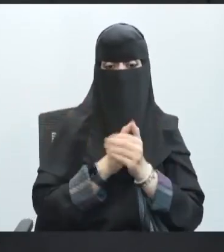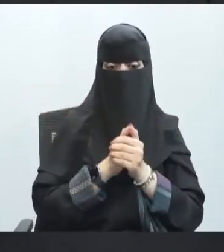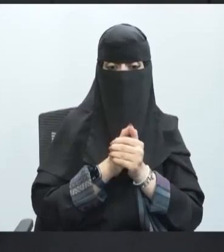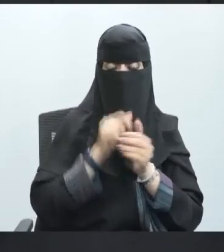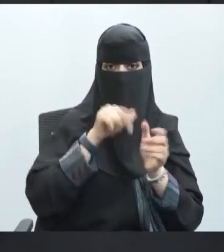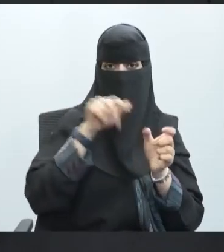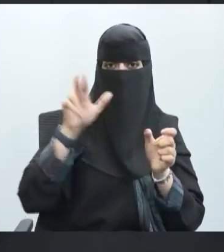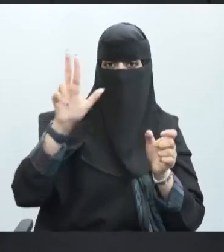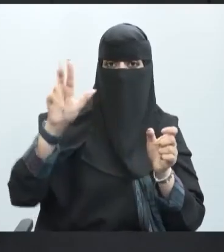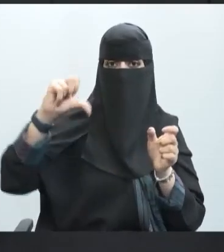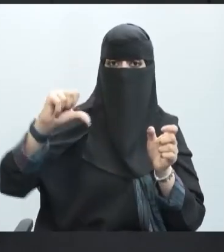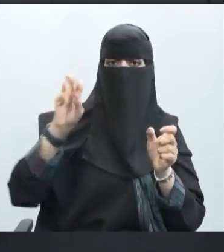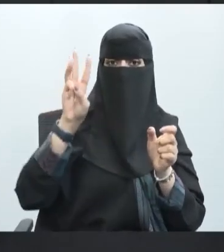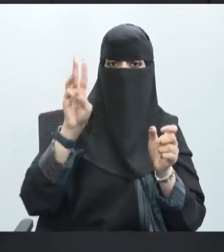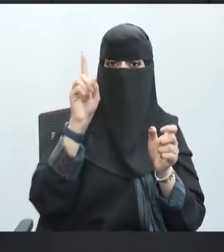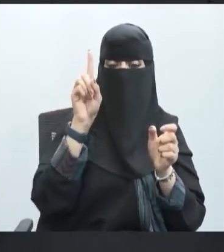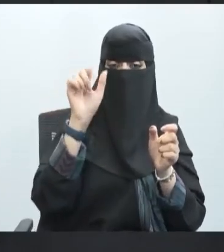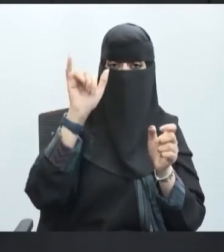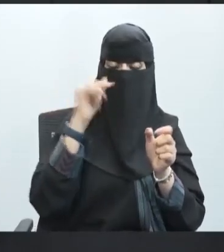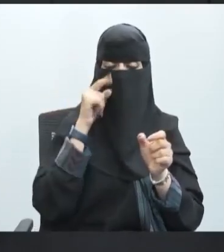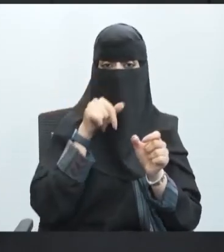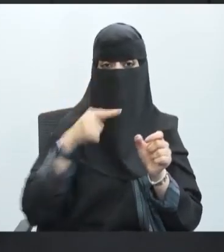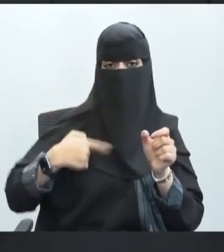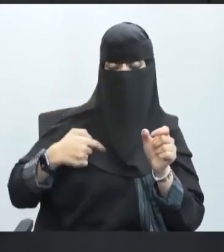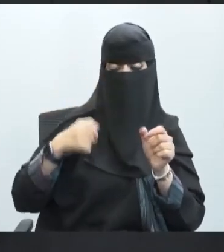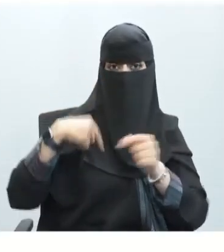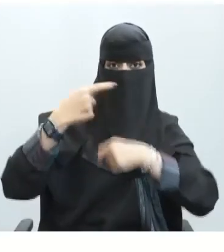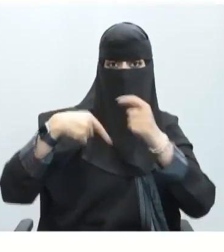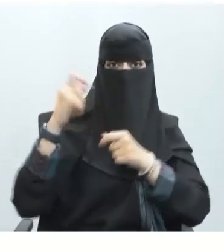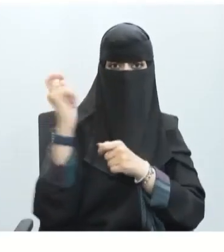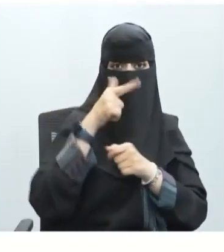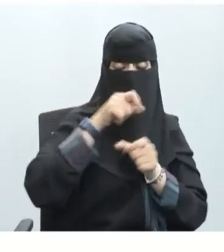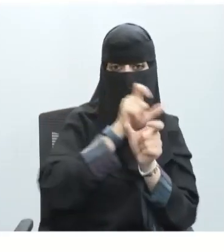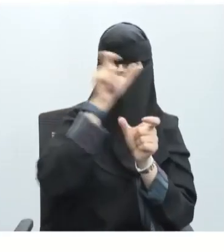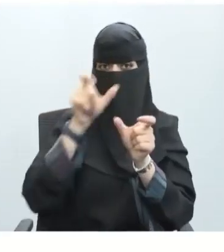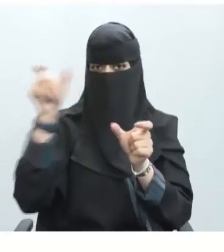العملية تسرع من عملية نقل السيالة العصبية